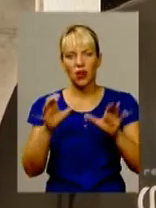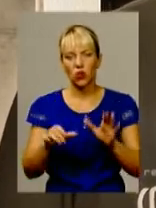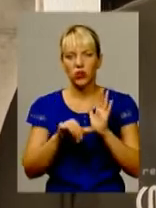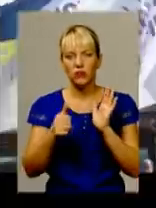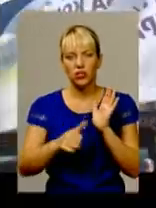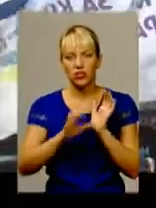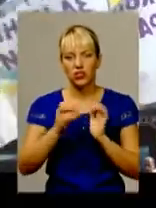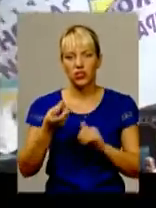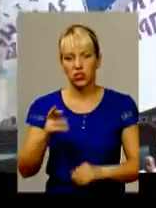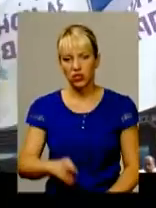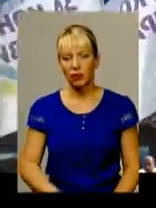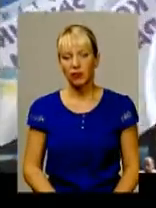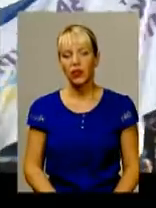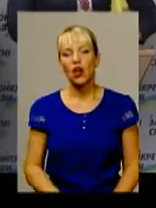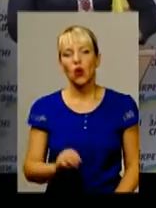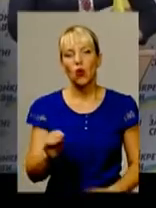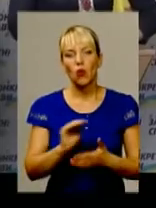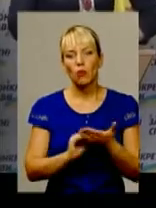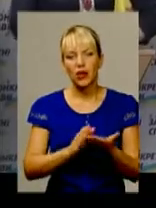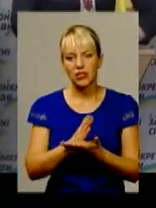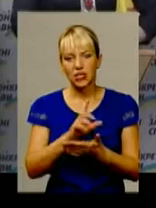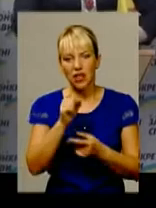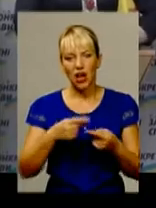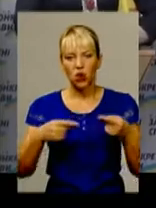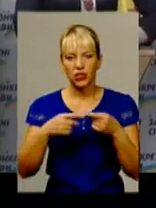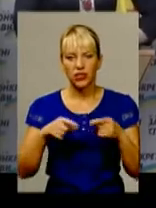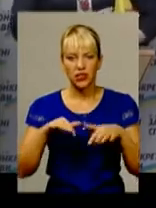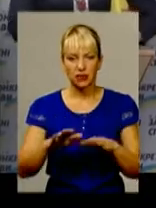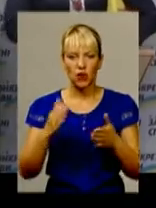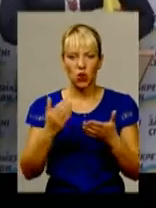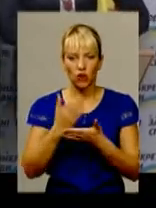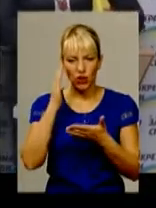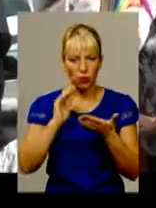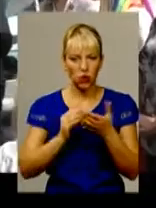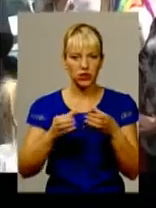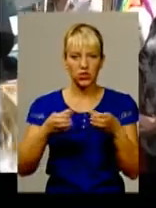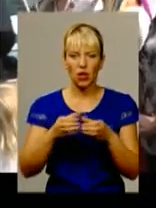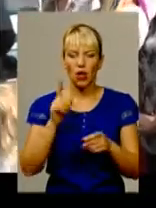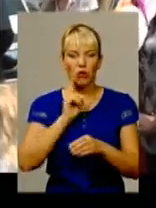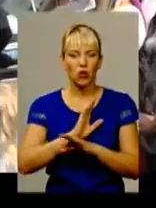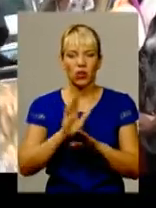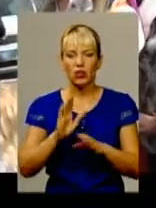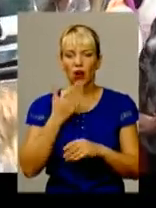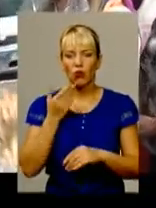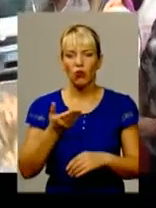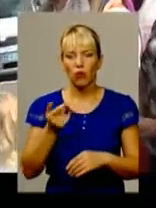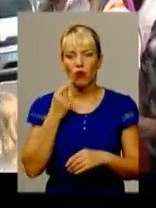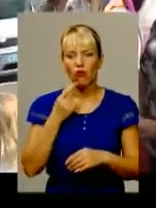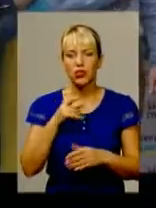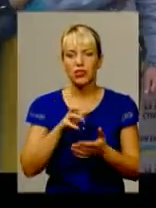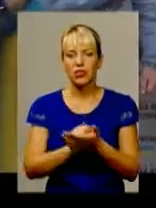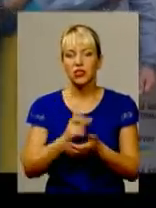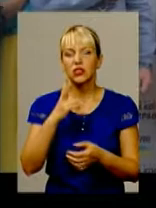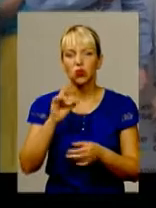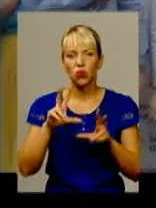і так далі. У прес-службі партії за конкретні справи новий політичний розклад поки не коментують, посилаючись на зайнятість. Але